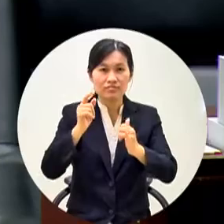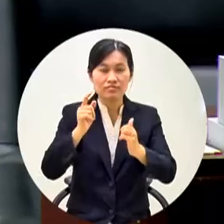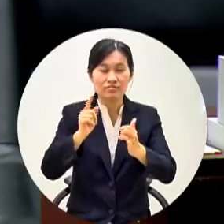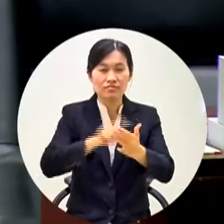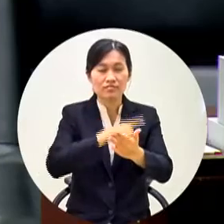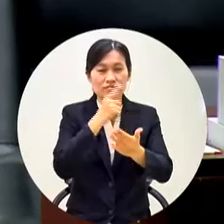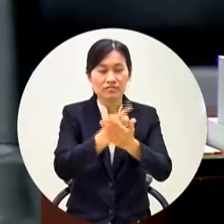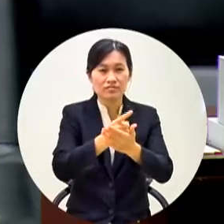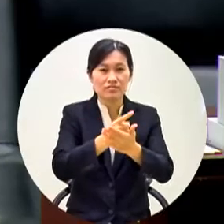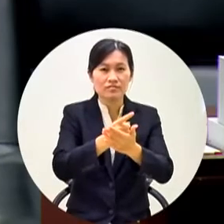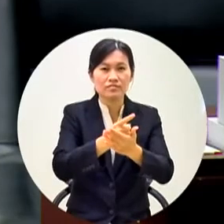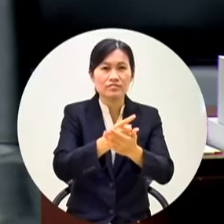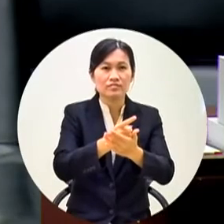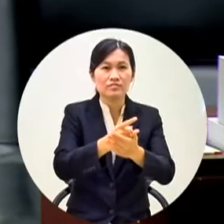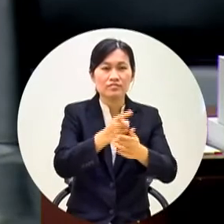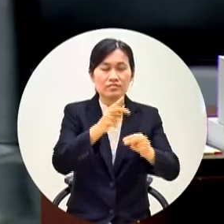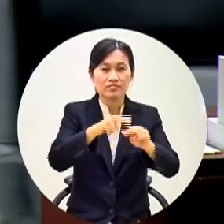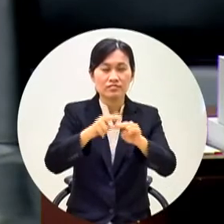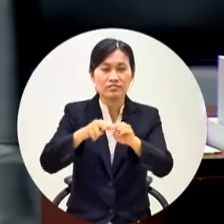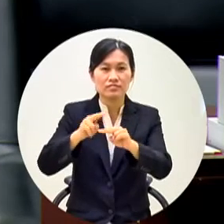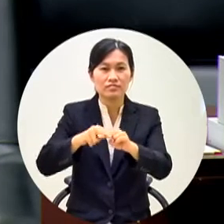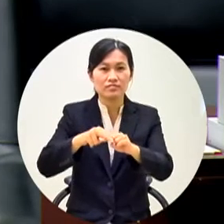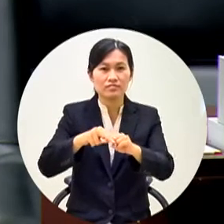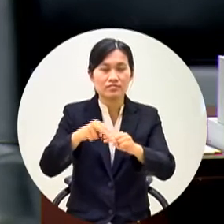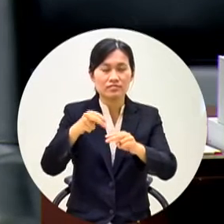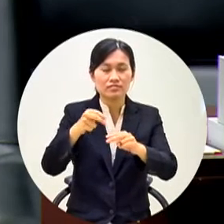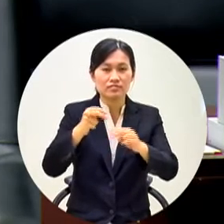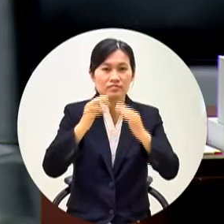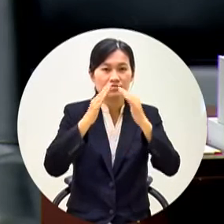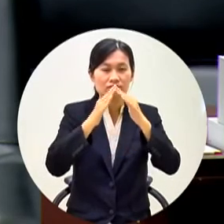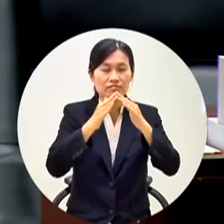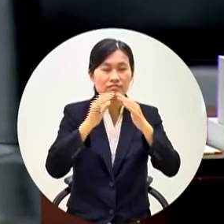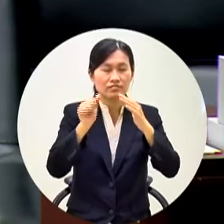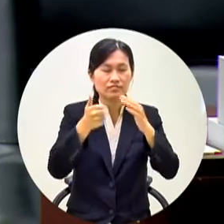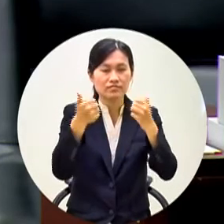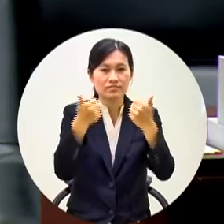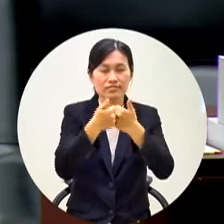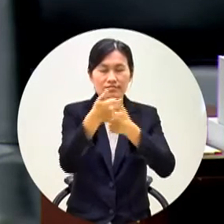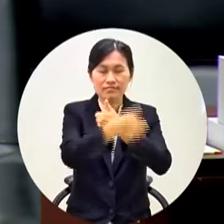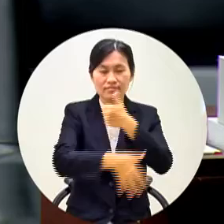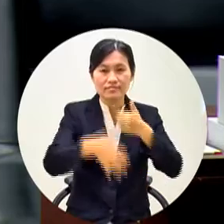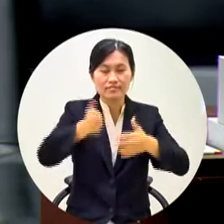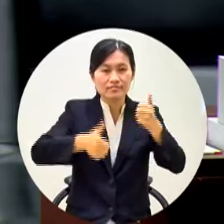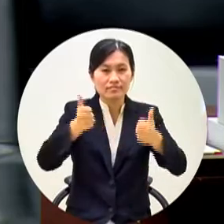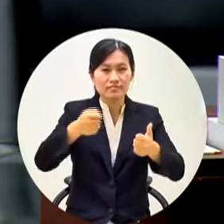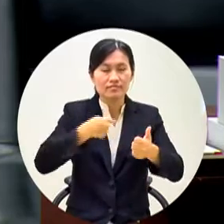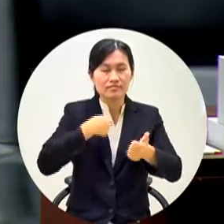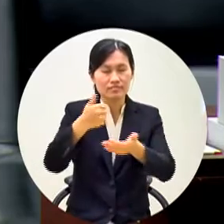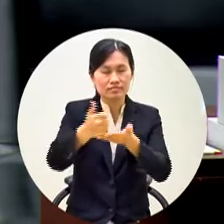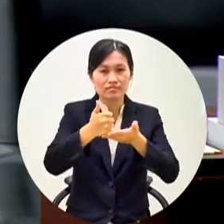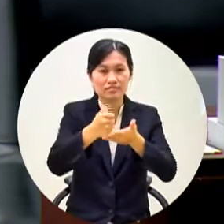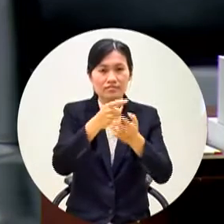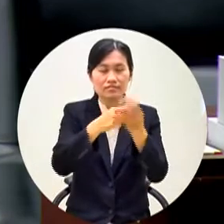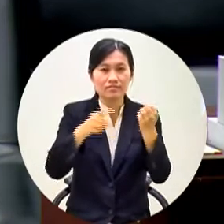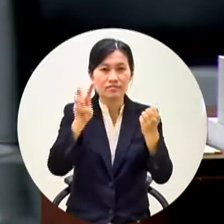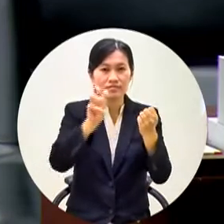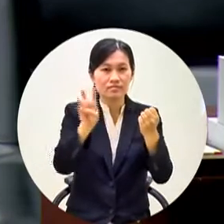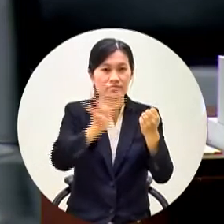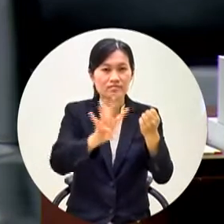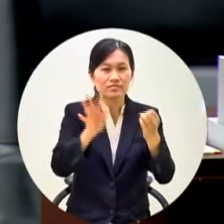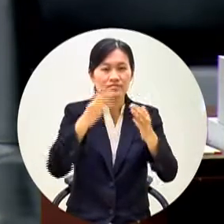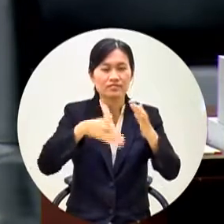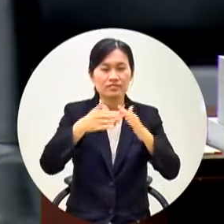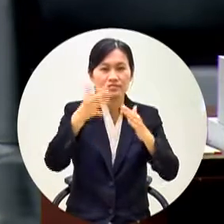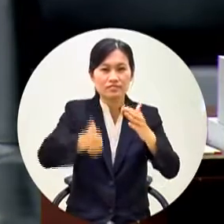在市議會的各位行政首長跟本席邀請的34所校長大家早